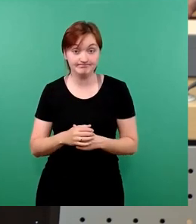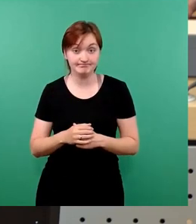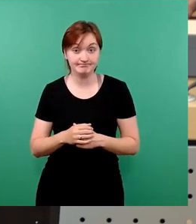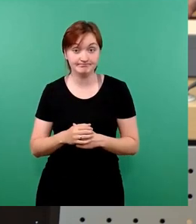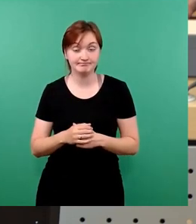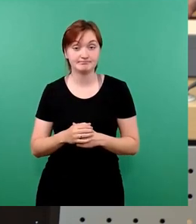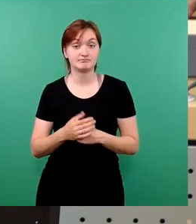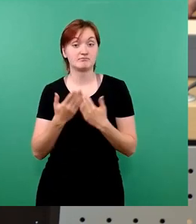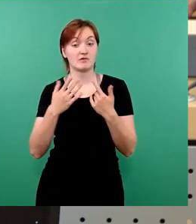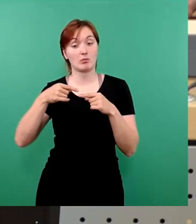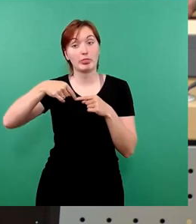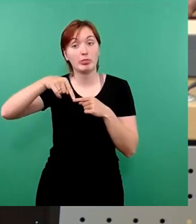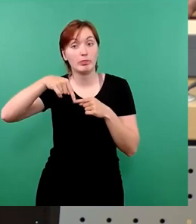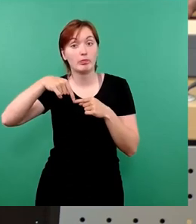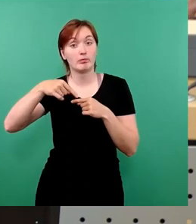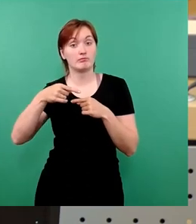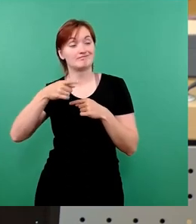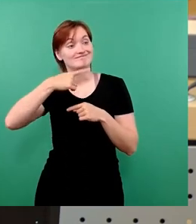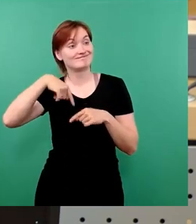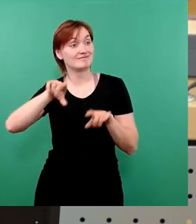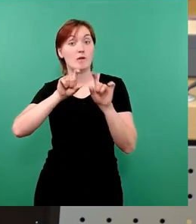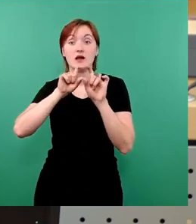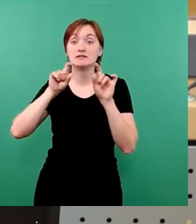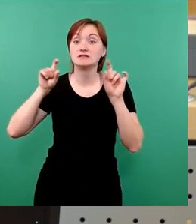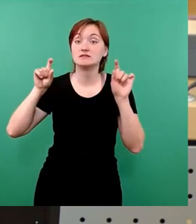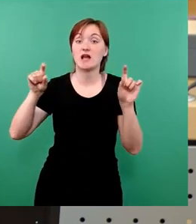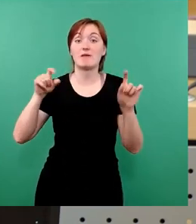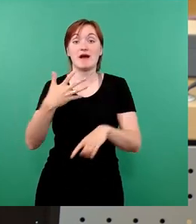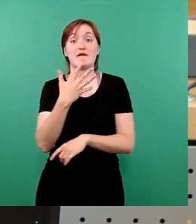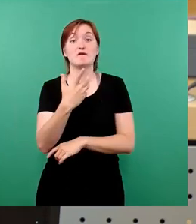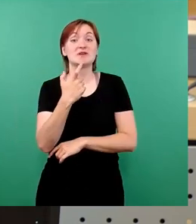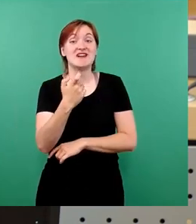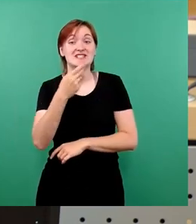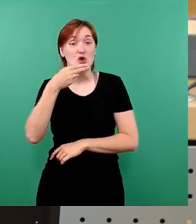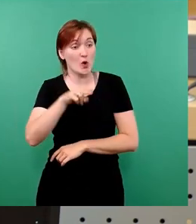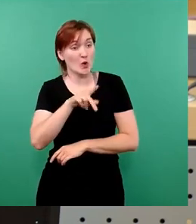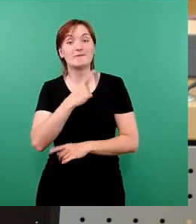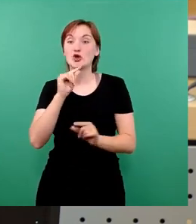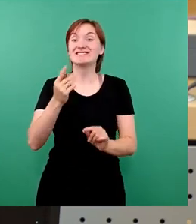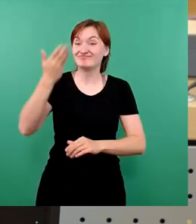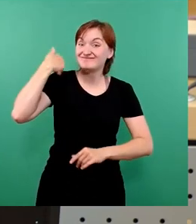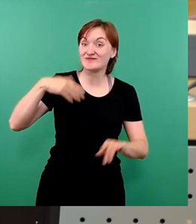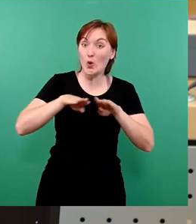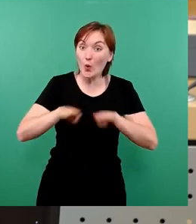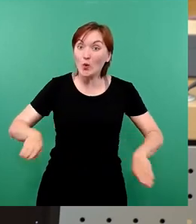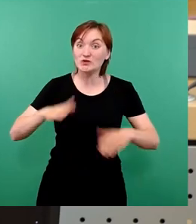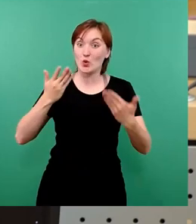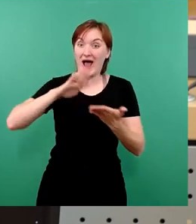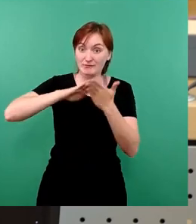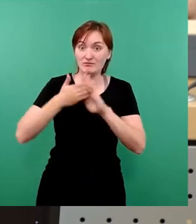oder lang darüber reden, wie wir die 25 Euro, die unseren Grundsatzbeschluss haben, für die